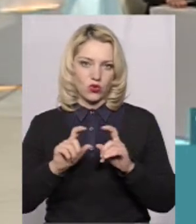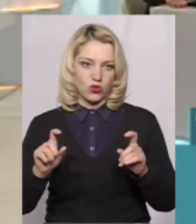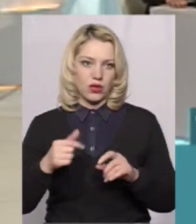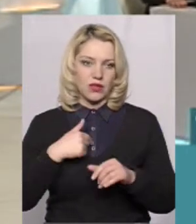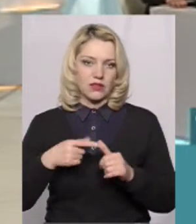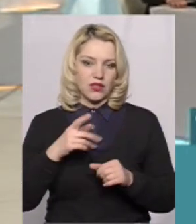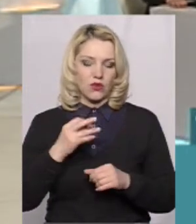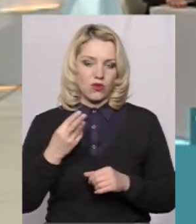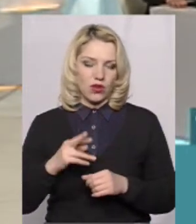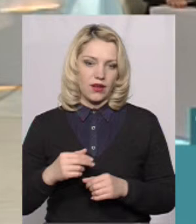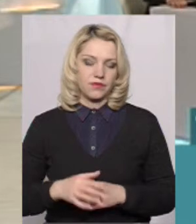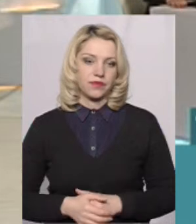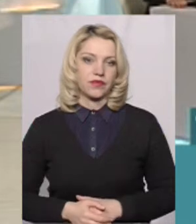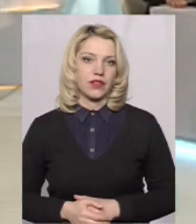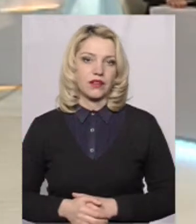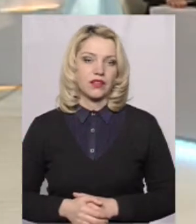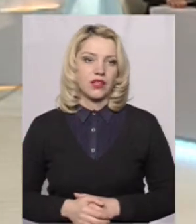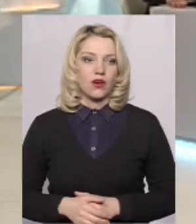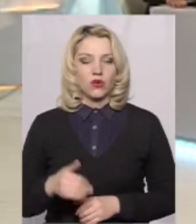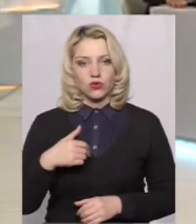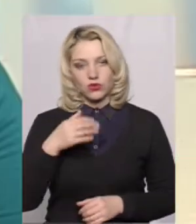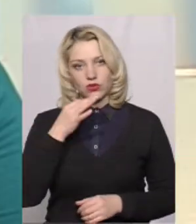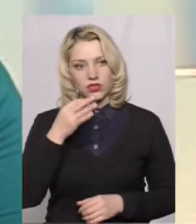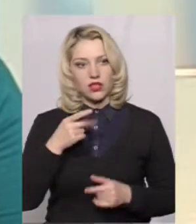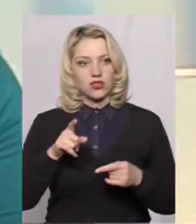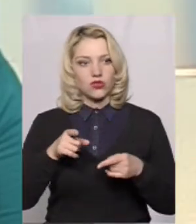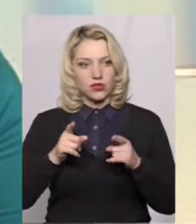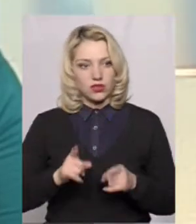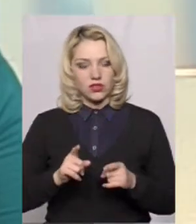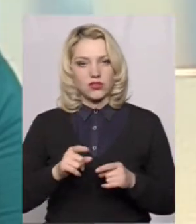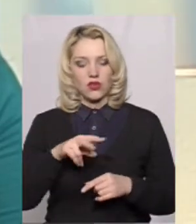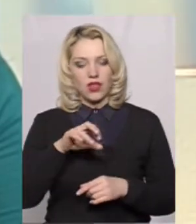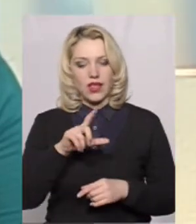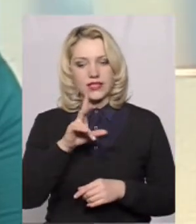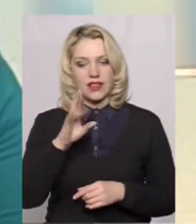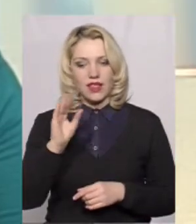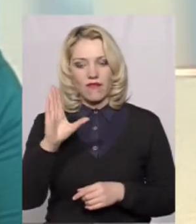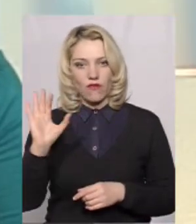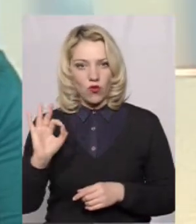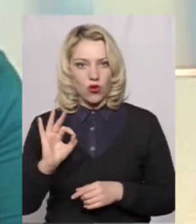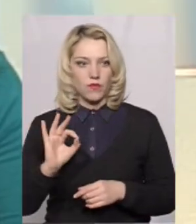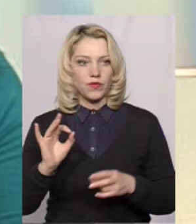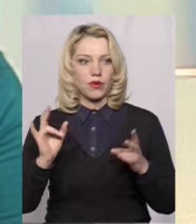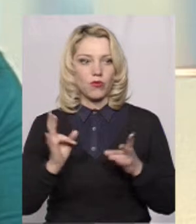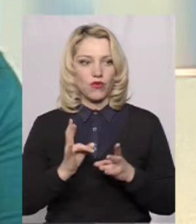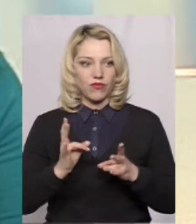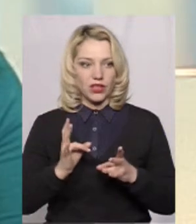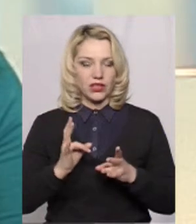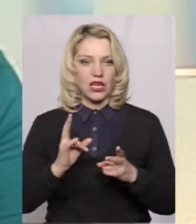ласка. Дякую, дуже приємно. Хочу вам сказати, що так, дійсно, в мікро-жайоні Лезнево має, ну,